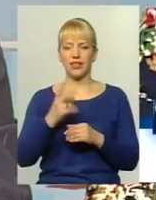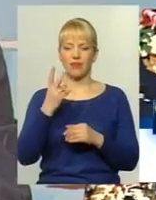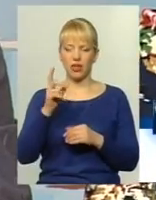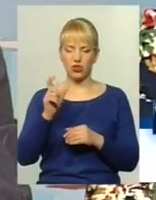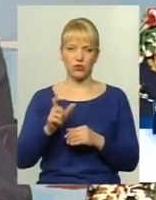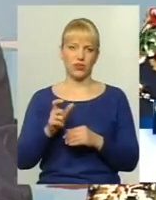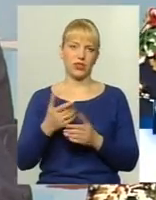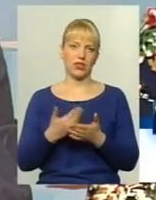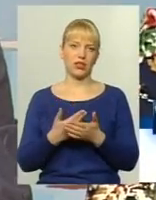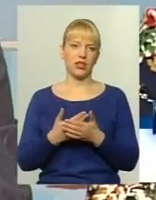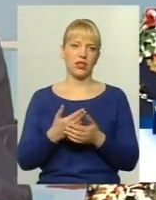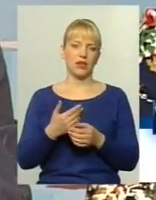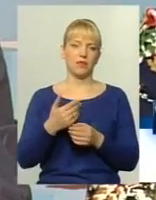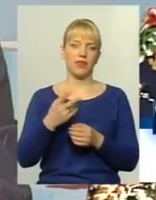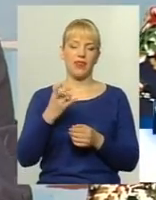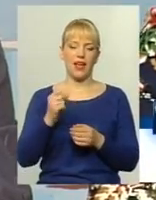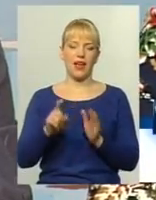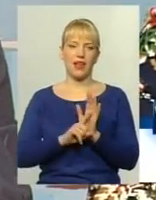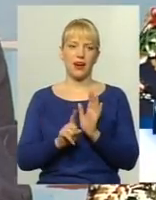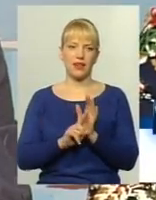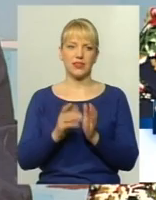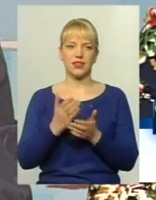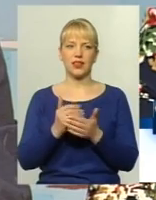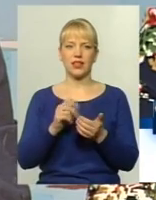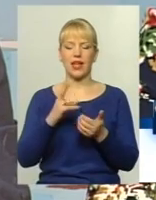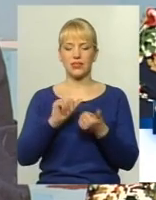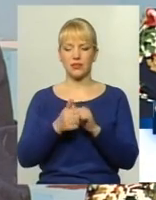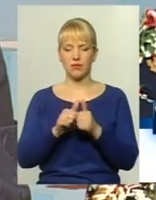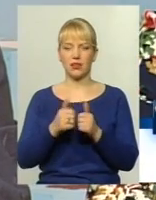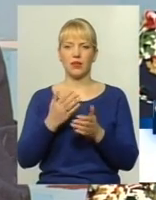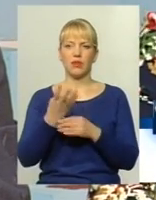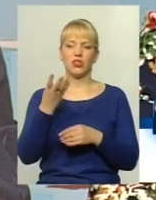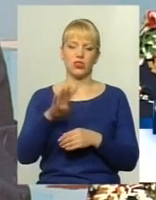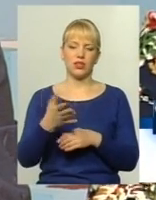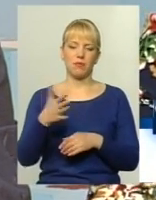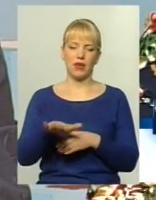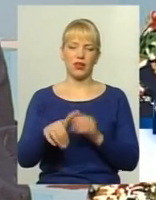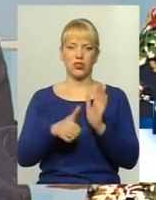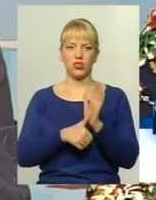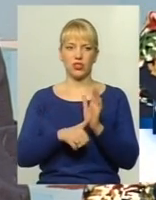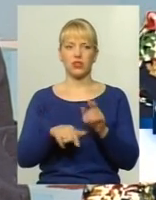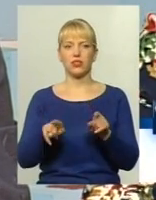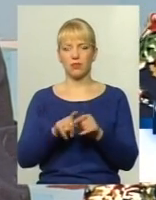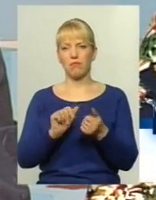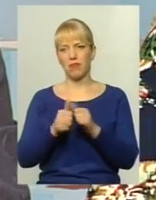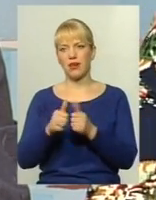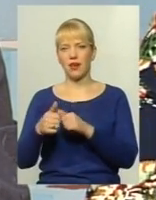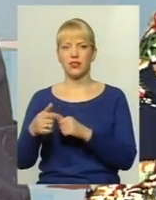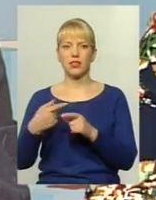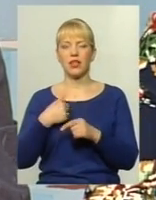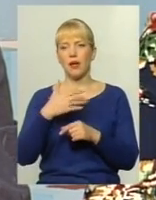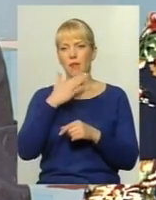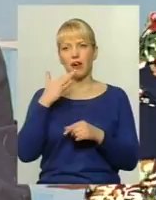на рейс. Навіть є змінність, везуть не тільки два, а чотири, п'ять, шість, міняються. І в багатьох є